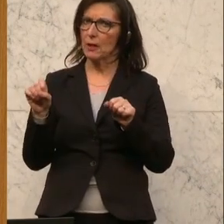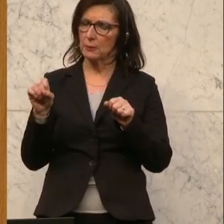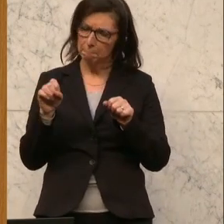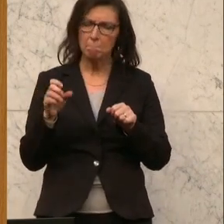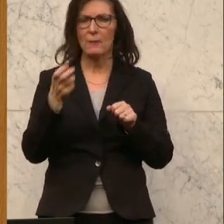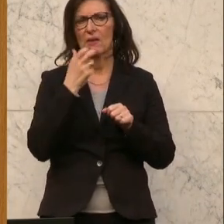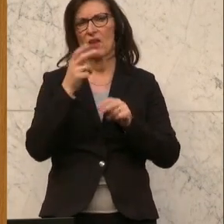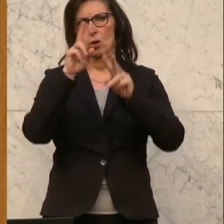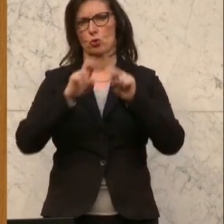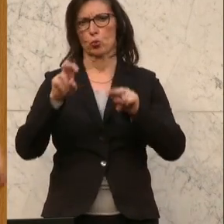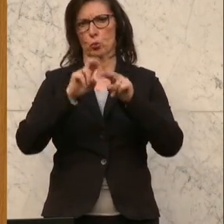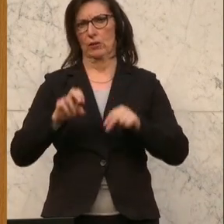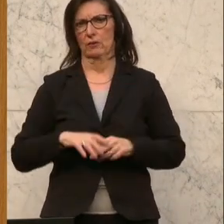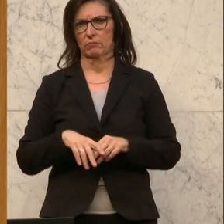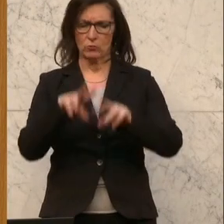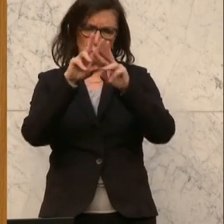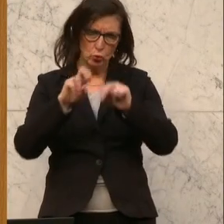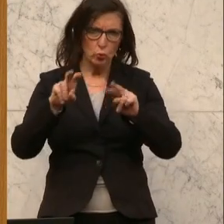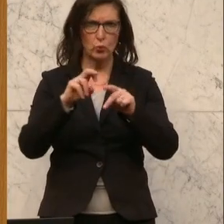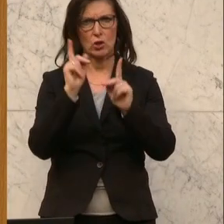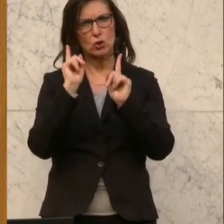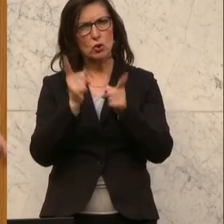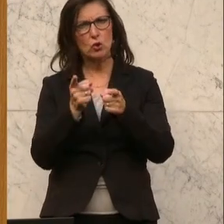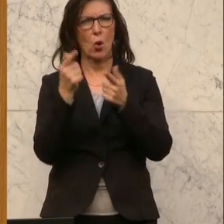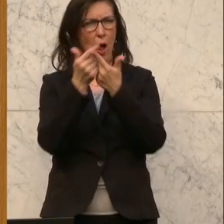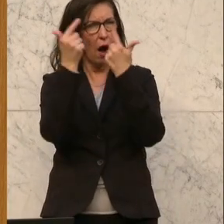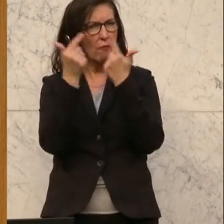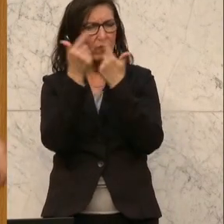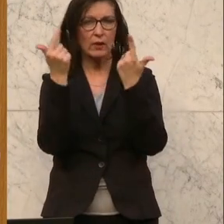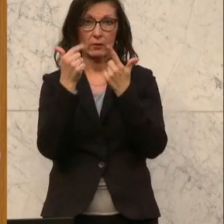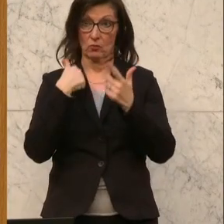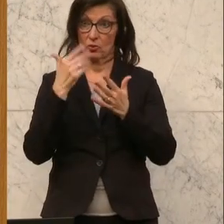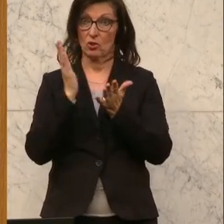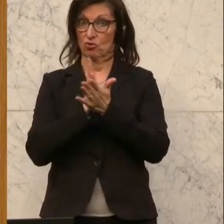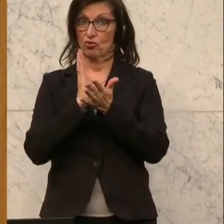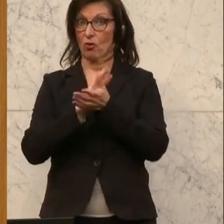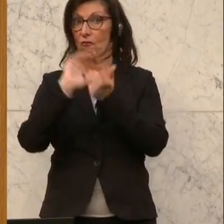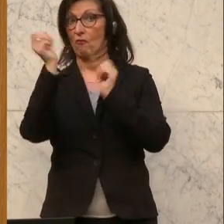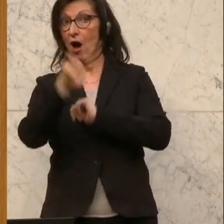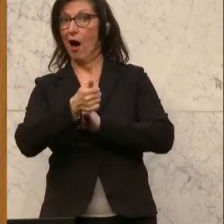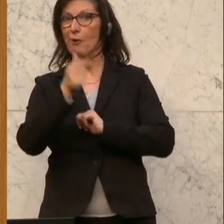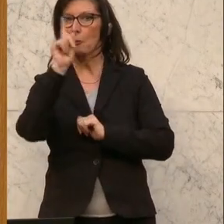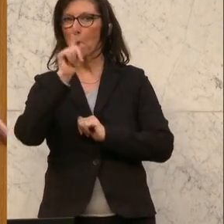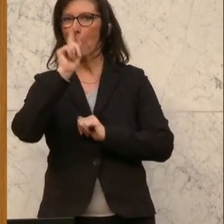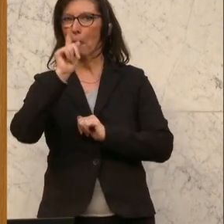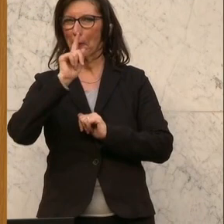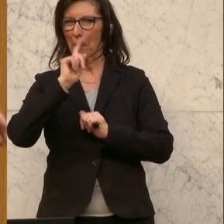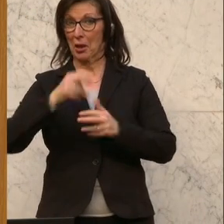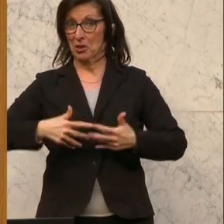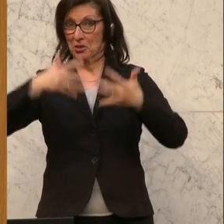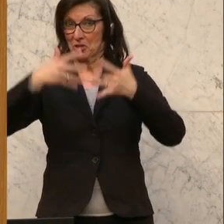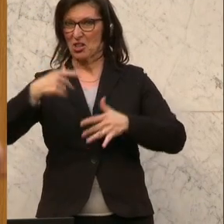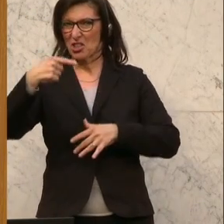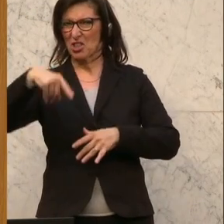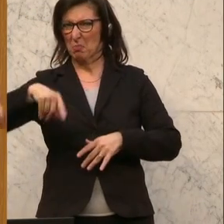einzusetzen, die uns darüber Aufschlüsse gibt. Dazu habe ich vorab schon mal JetGPT gefragt und möchte zum Schluss